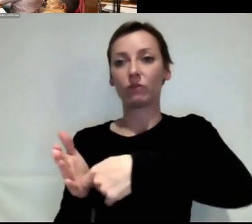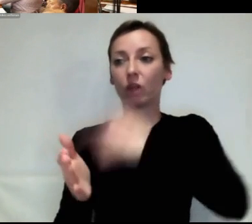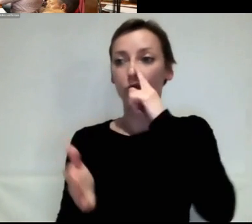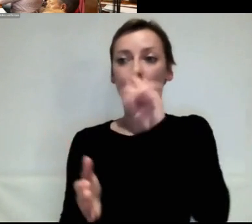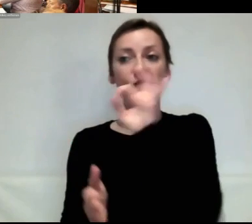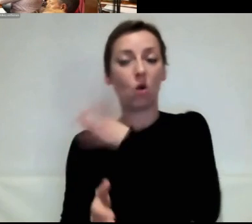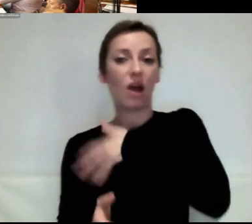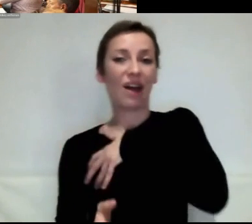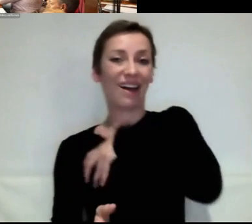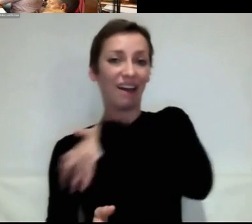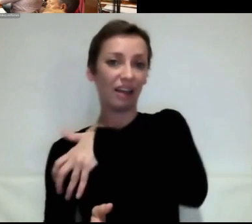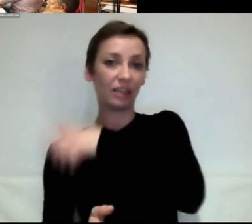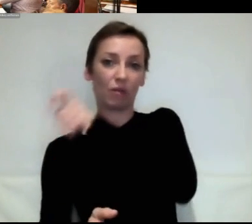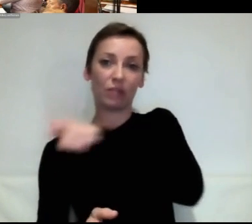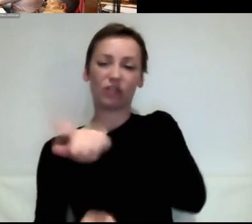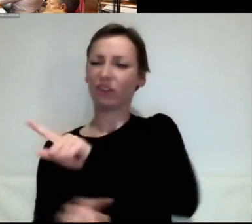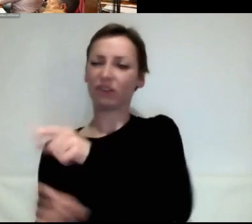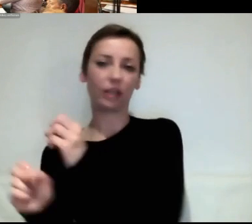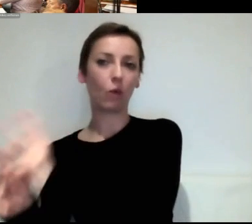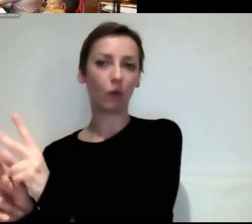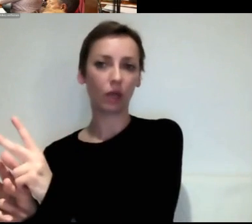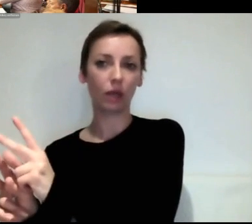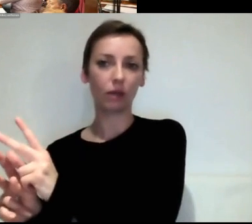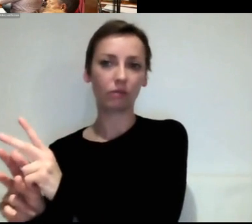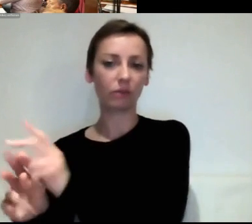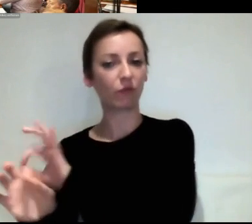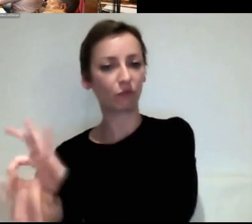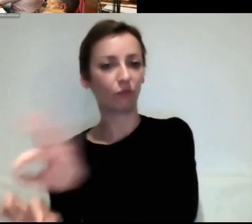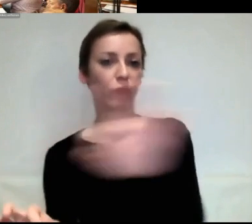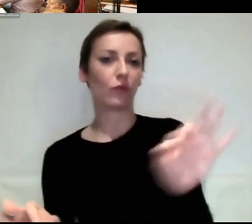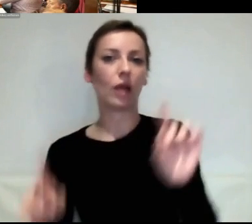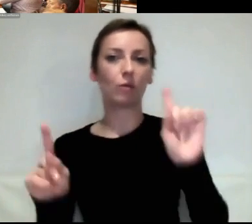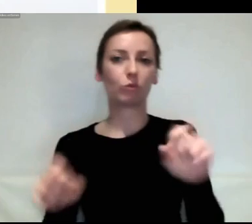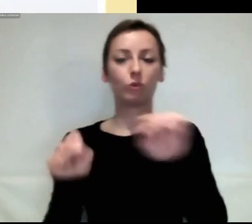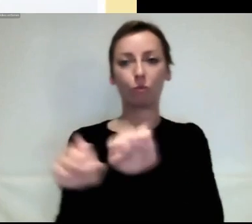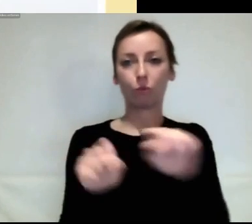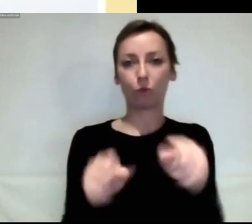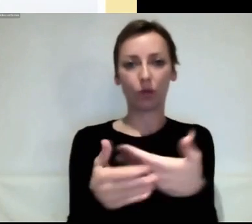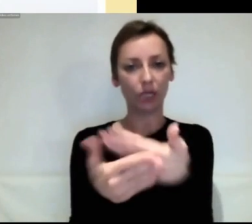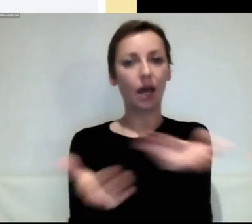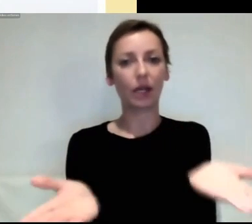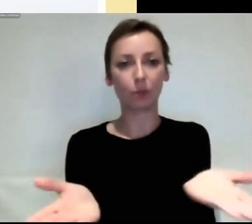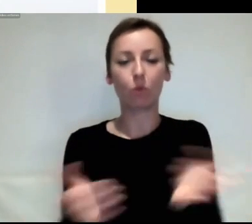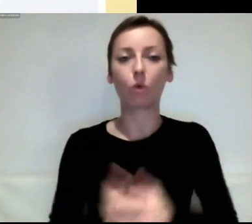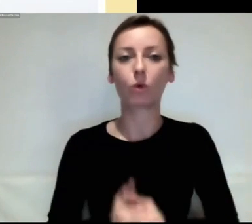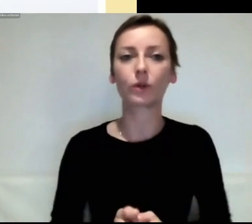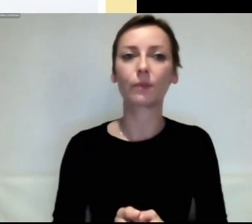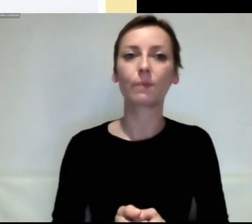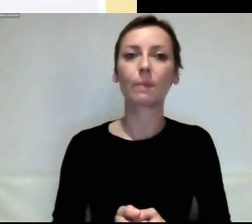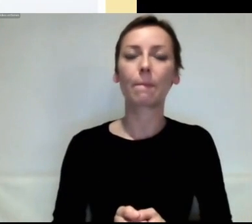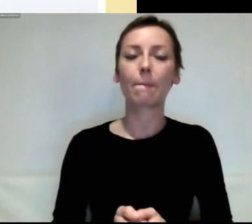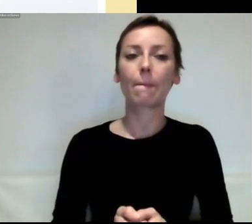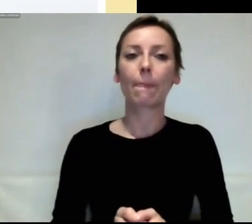zweiten Punkt, wie müssen BürgerInnenräte